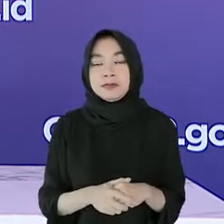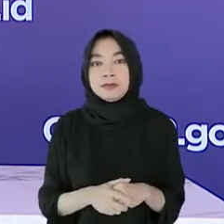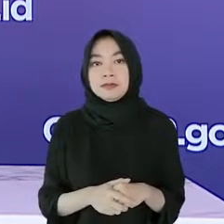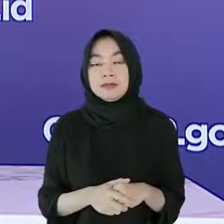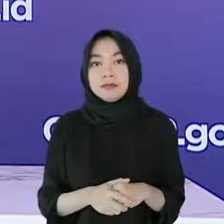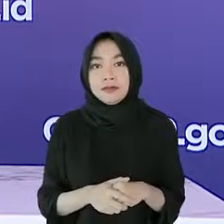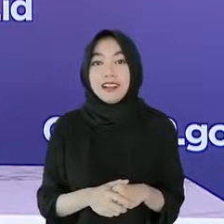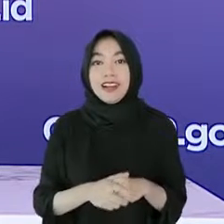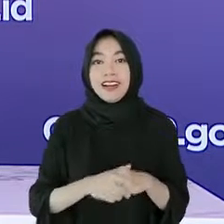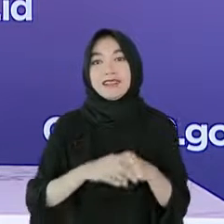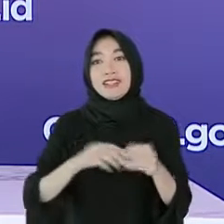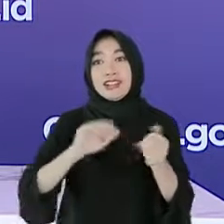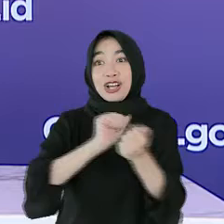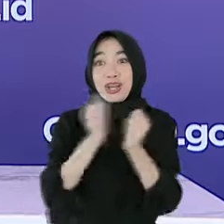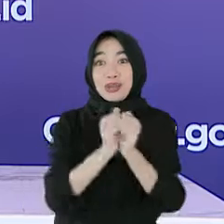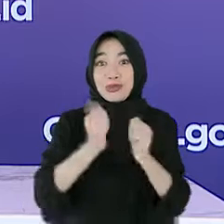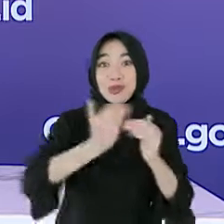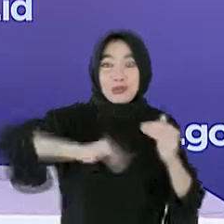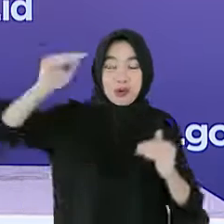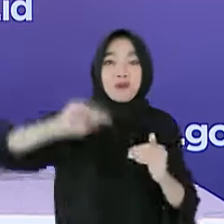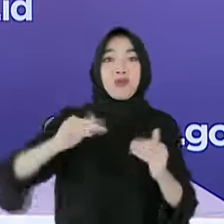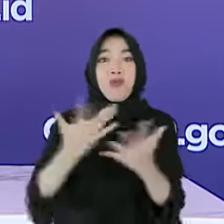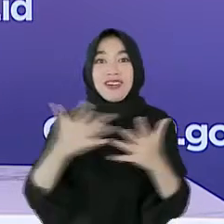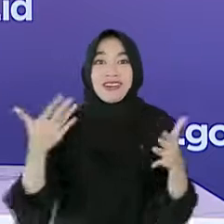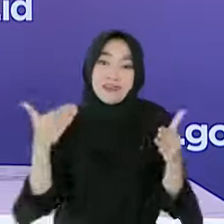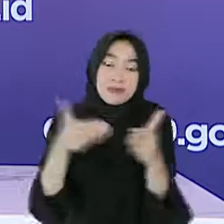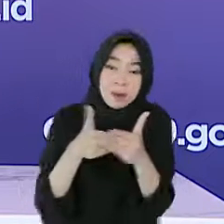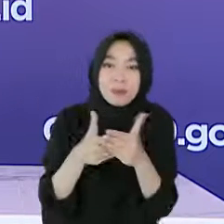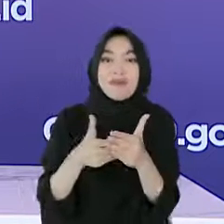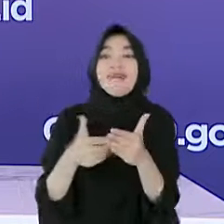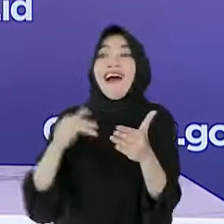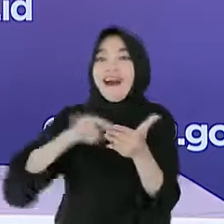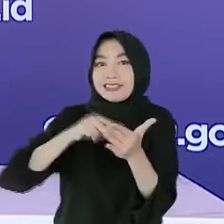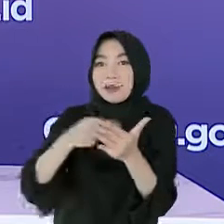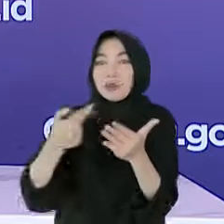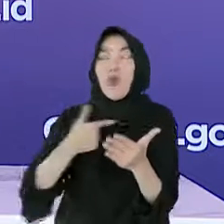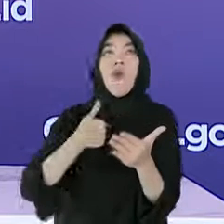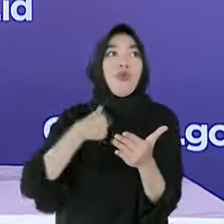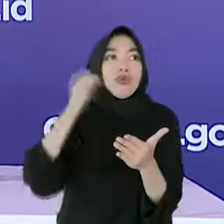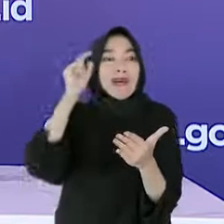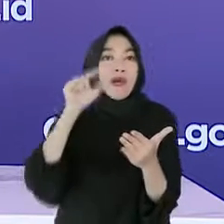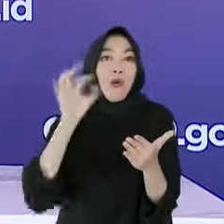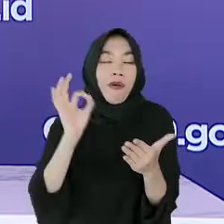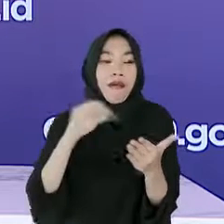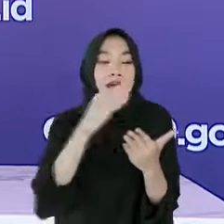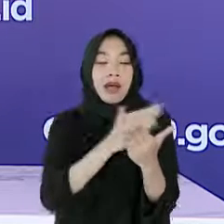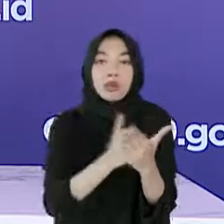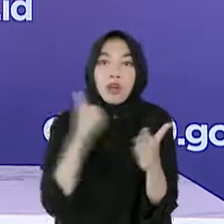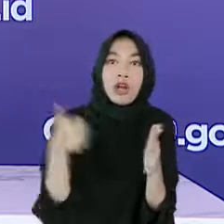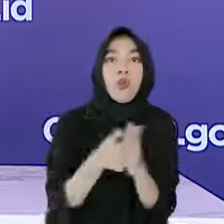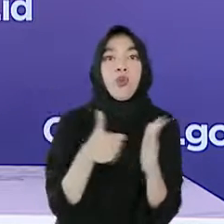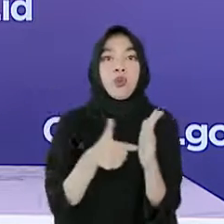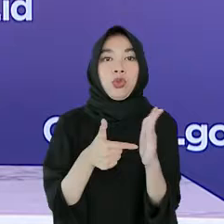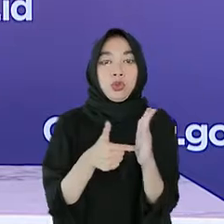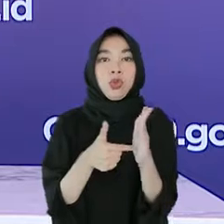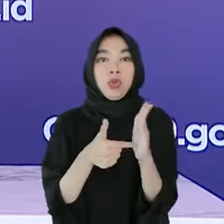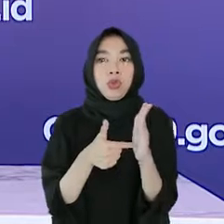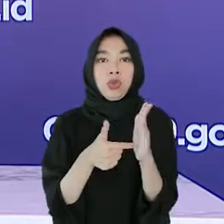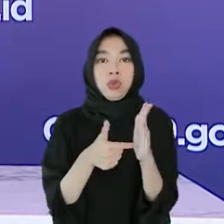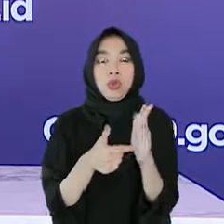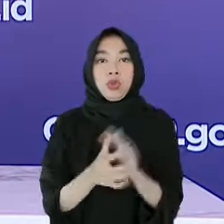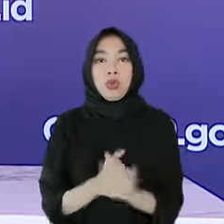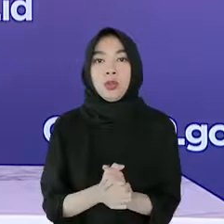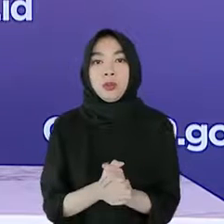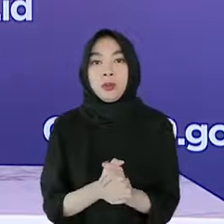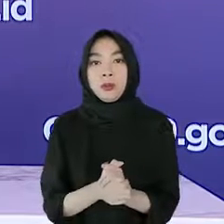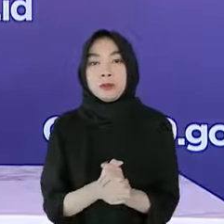kasus meningkat juga tidak terlepas dari kepatuhan masyarakat dalam menaati kebijakan pembatasan mobilitas yang ditetapkan